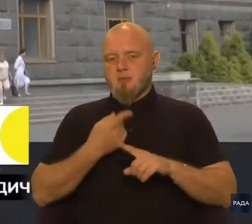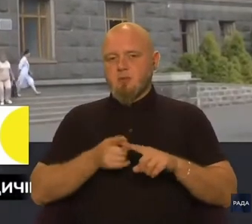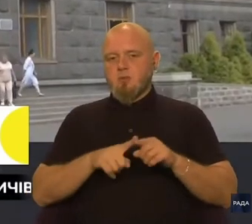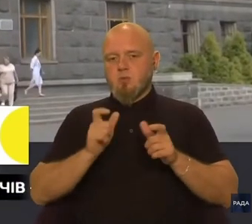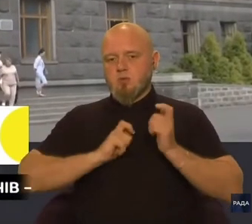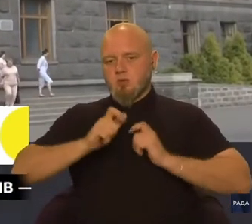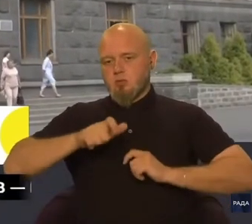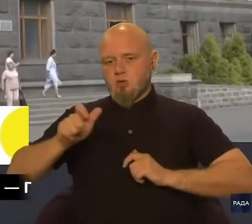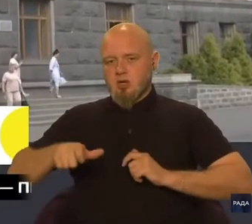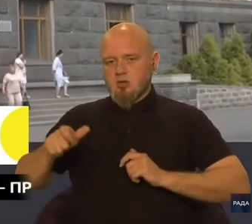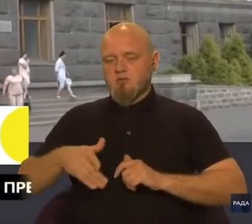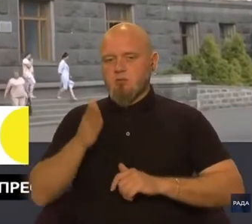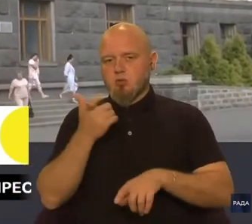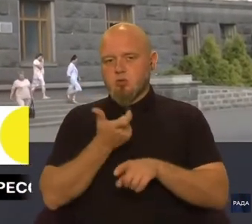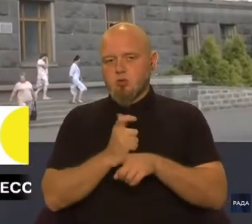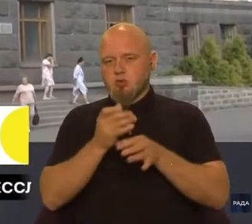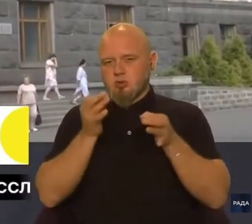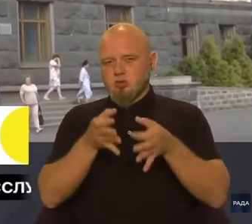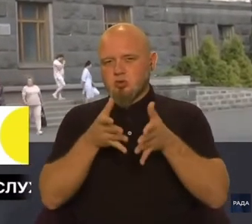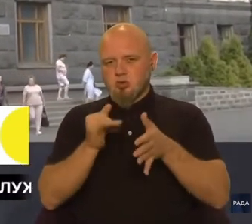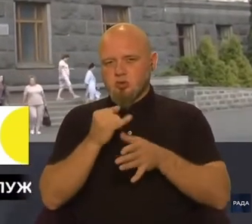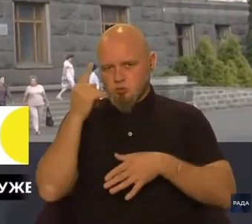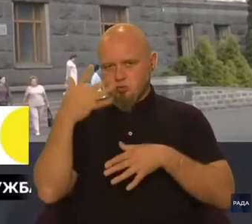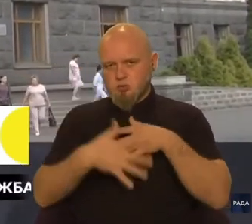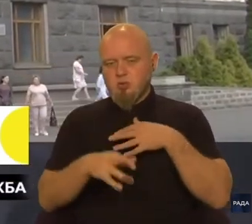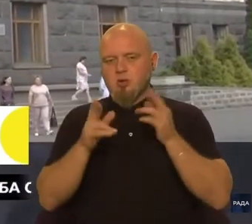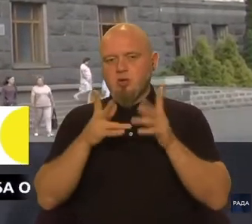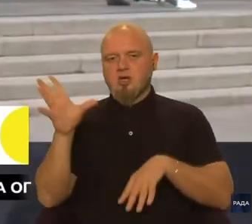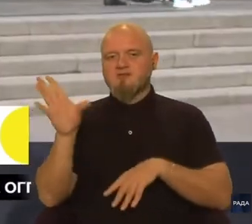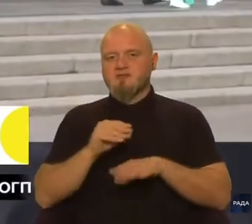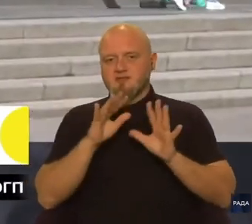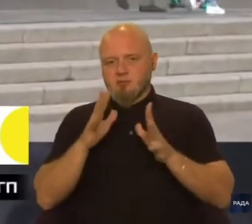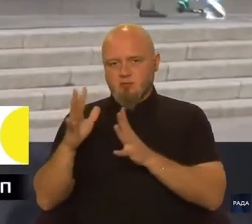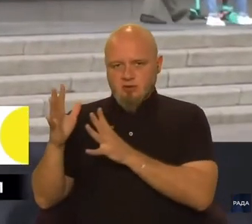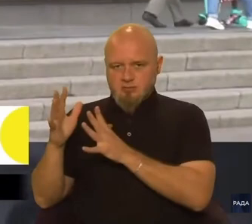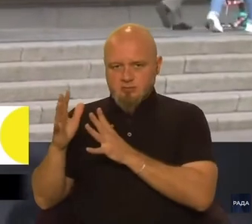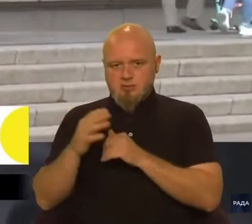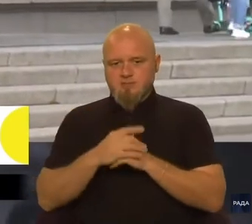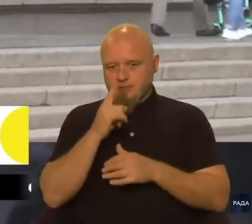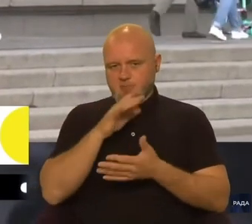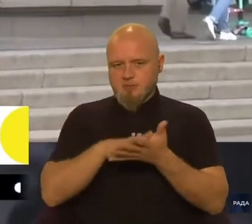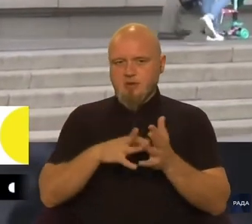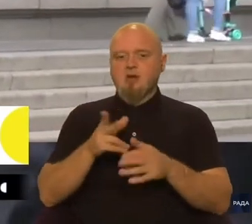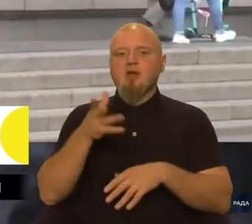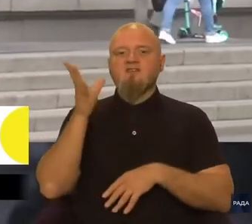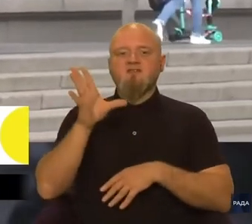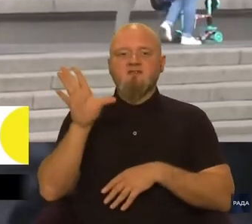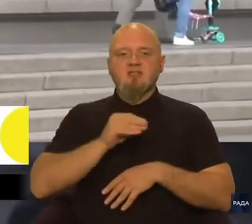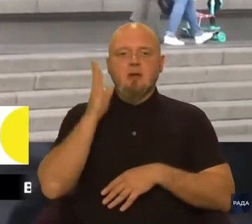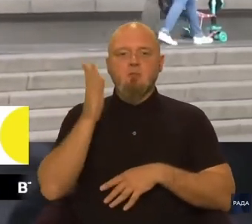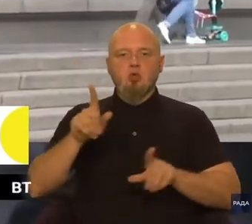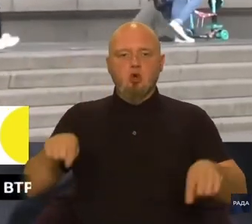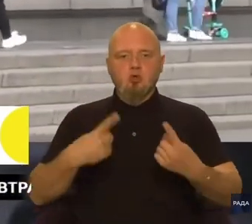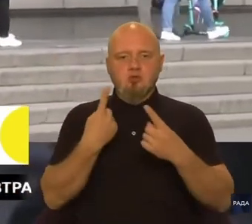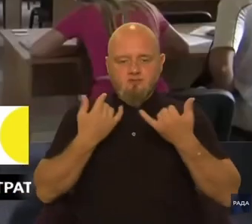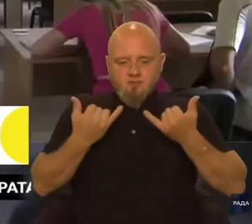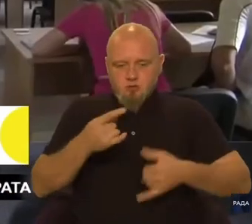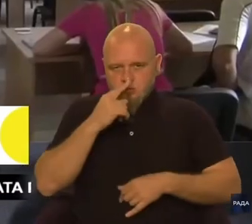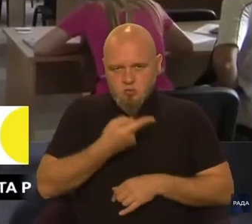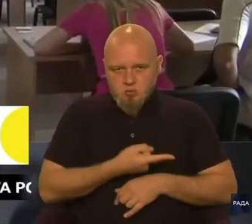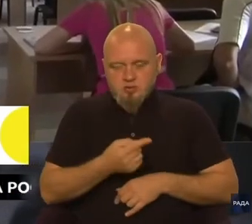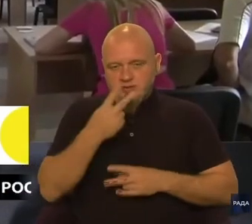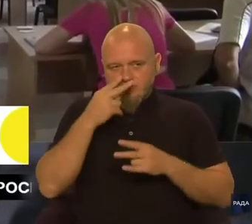абітурієнтів буде дуже чітко і зрозуміло, як все буде організовано. цьому році,